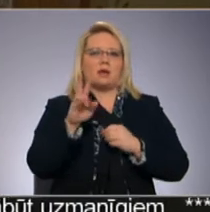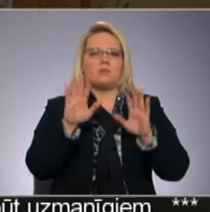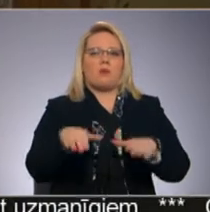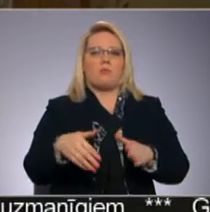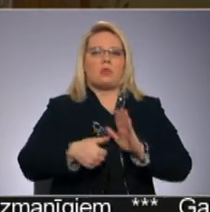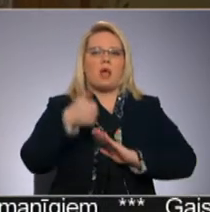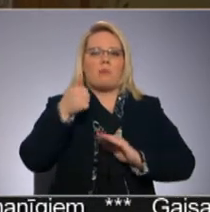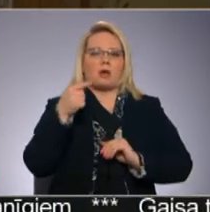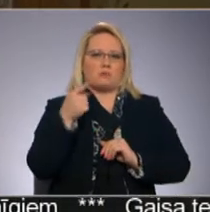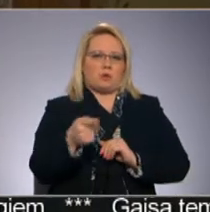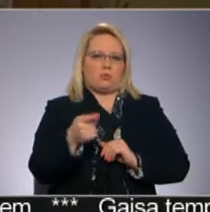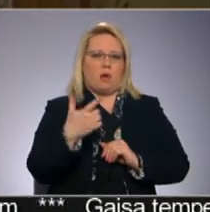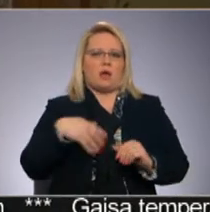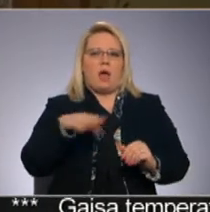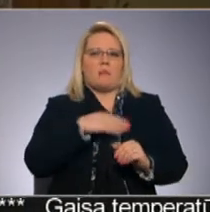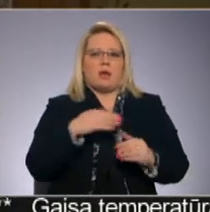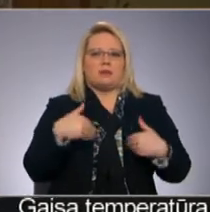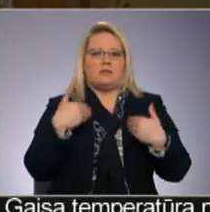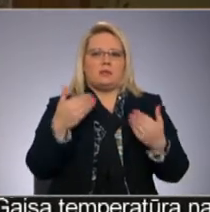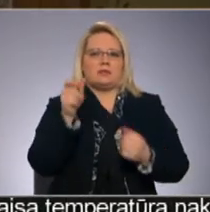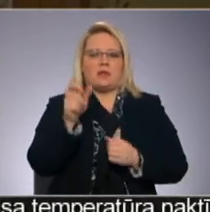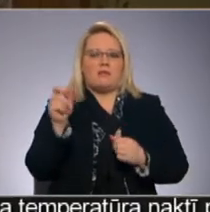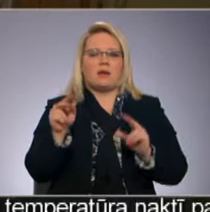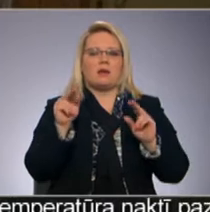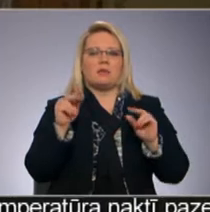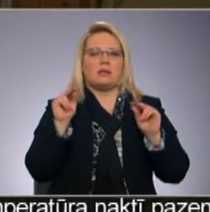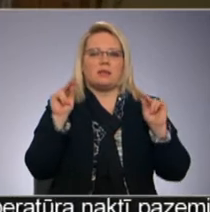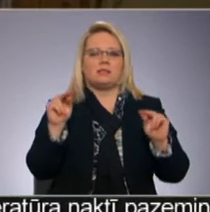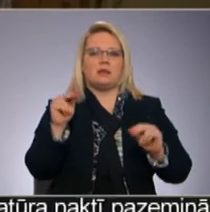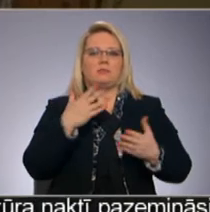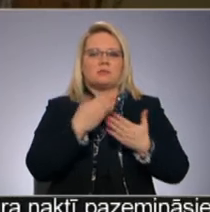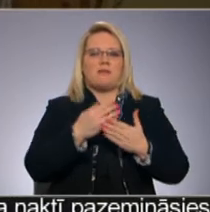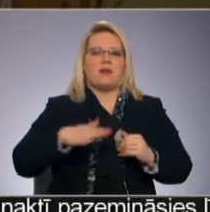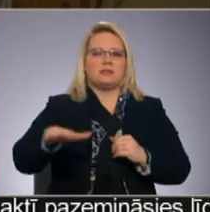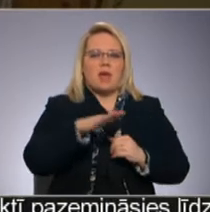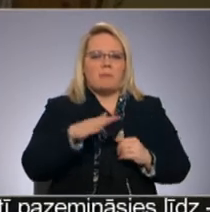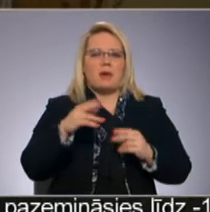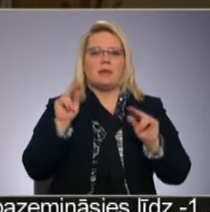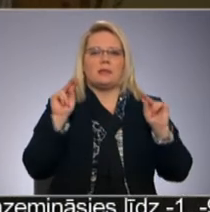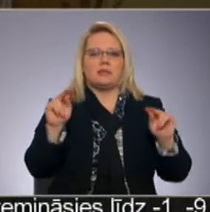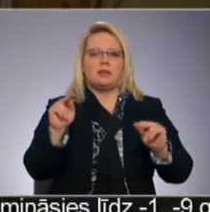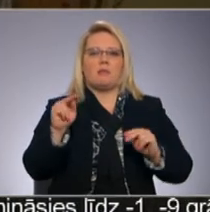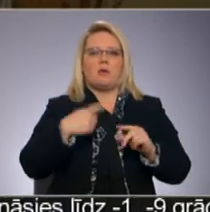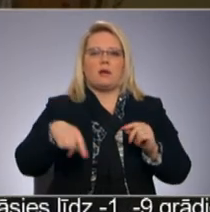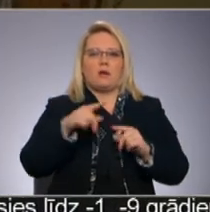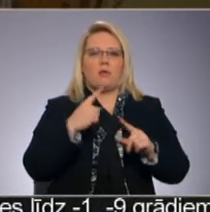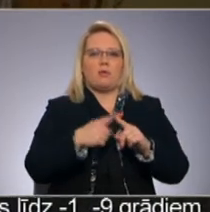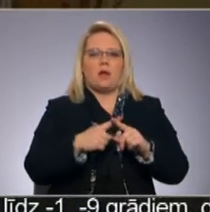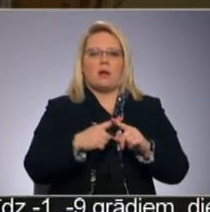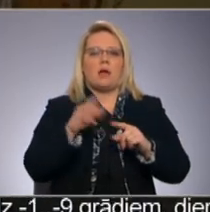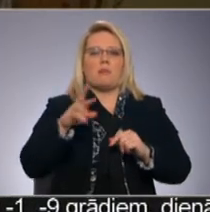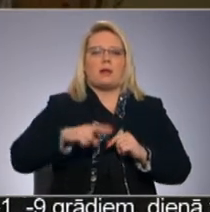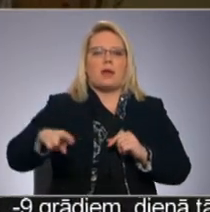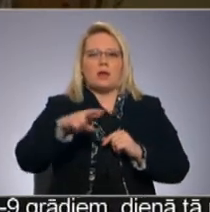labāks par to, kā tad mēs veidosim cilvēkus ticību savai zemē, ticību Latgale, jo mums ir jāstrādā pie tā, saucam par